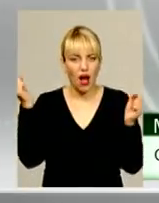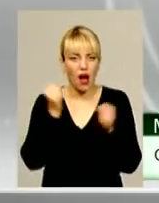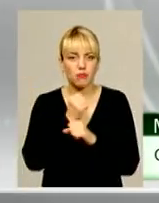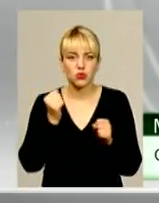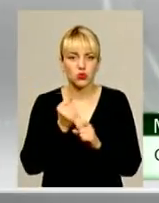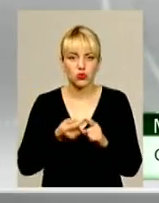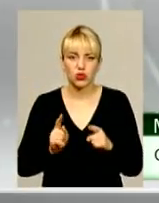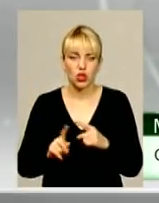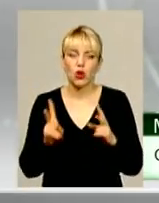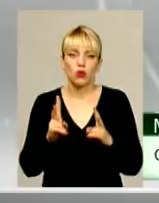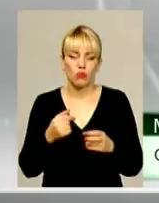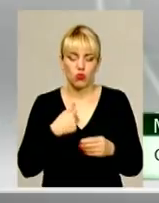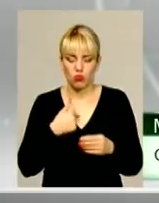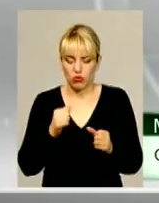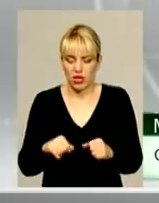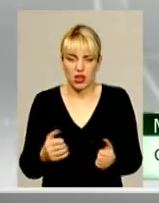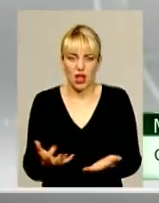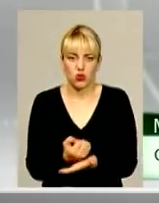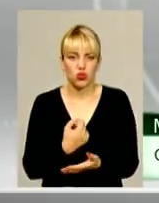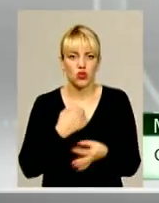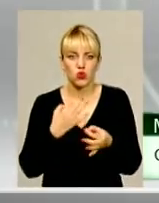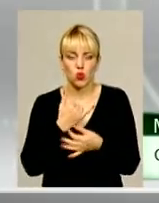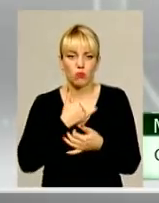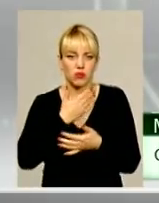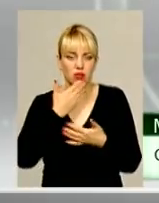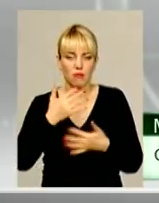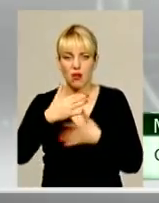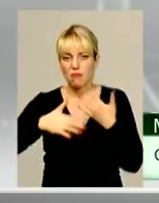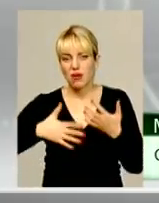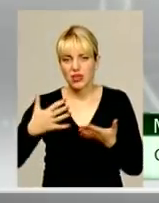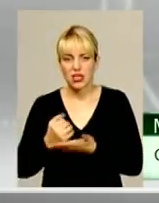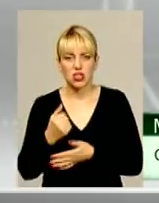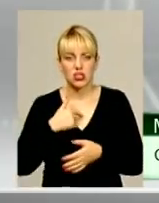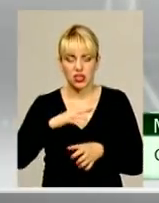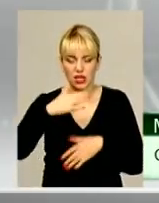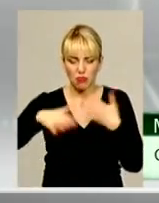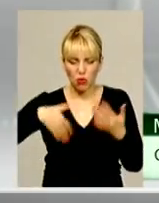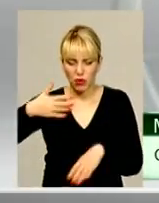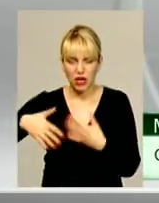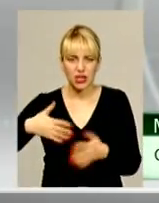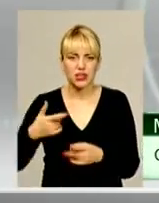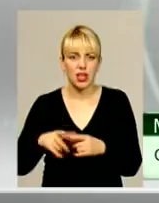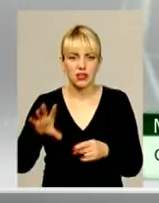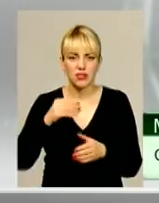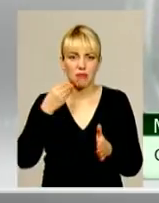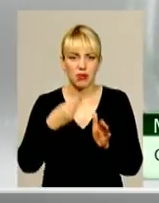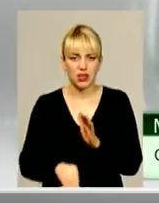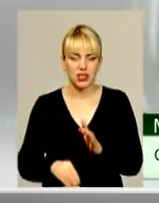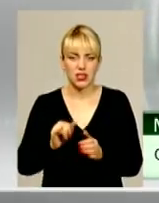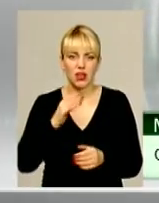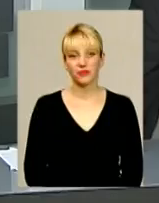Що в мене можуть знайти, якщо в мене нічого немає? Перейваху наробили, поперекидали все, долю поперекидали. Щонизили, образили.